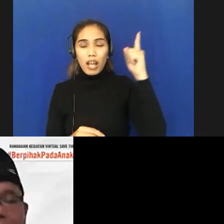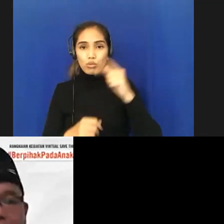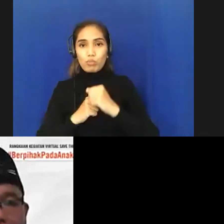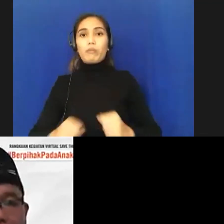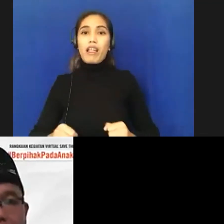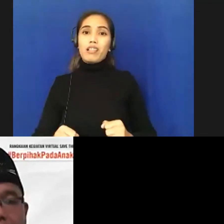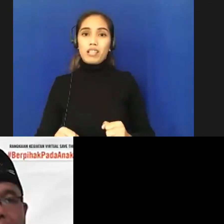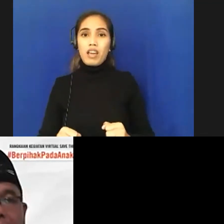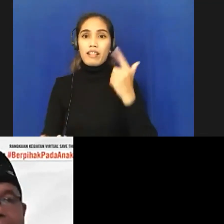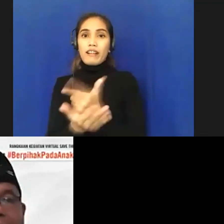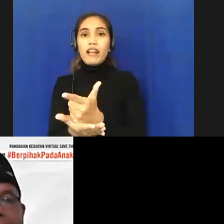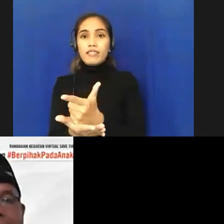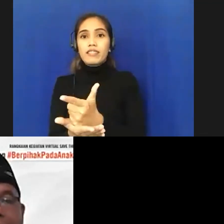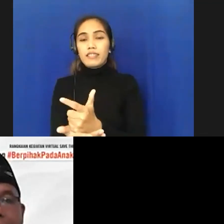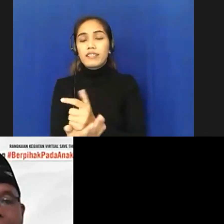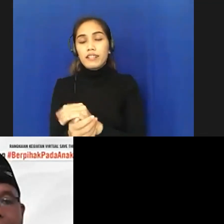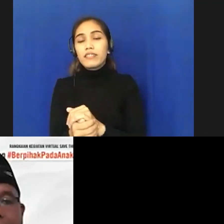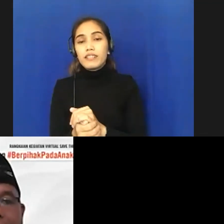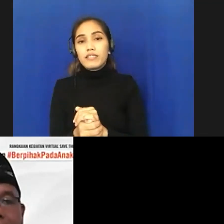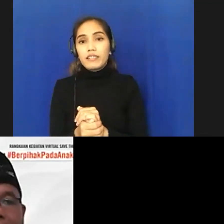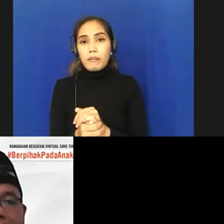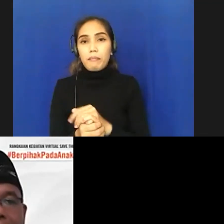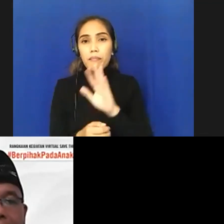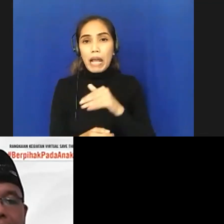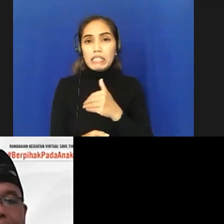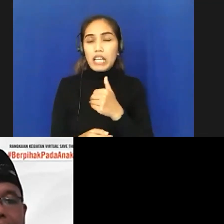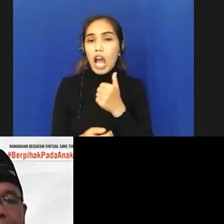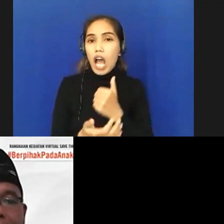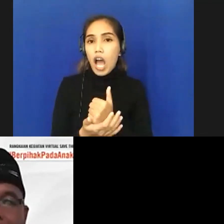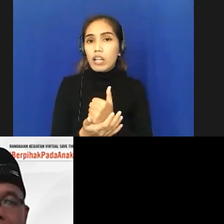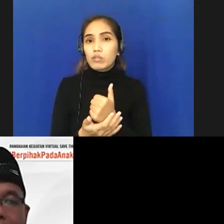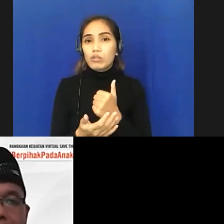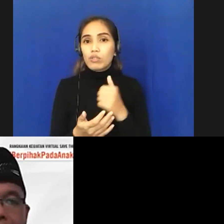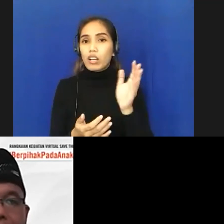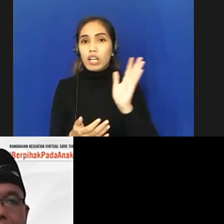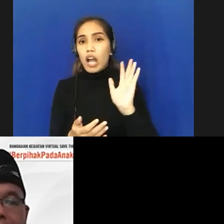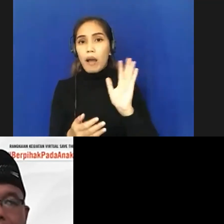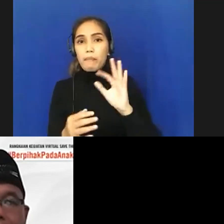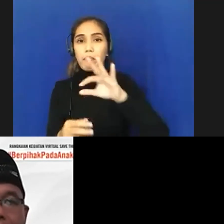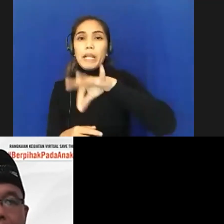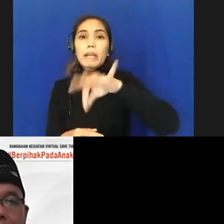tegas dan tentu yang diharapkan disini tidak pilih kasih tidak